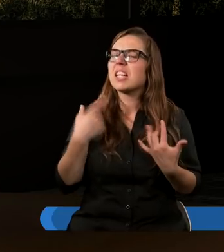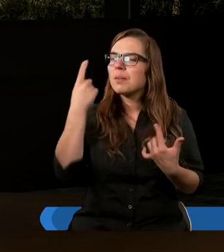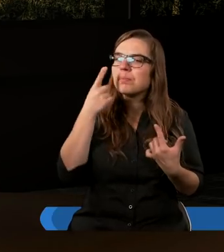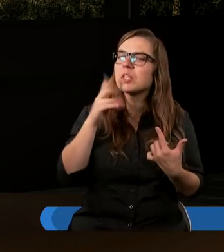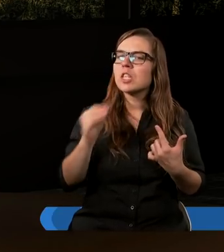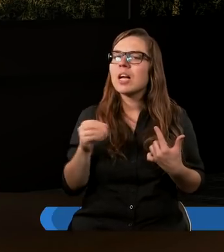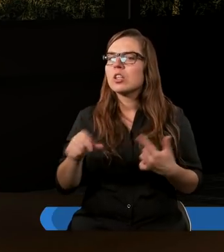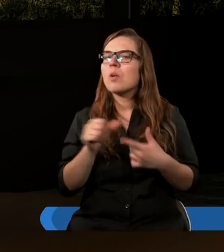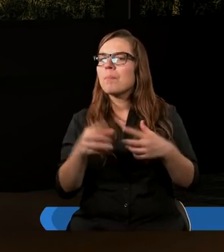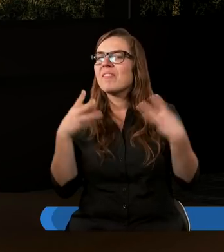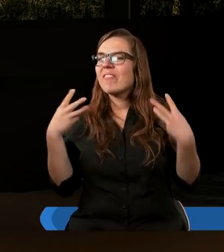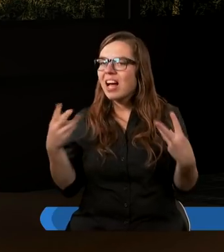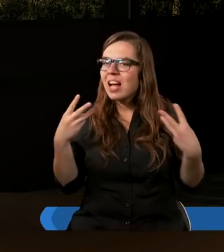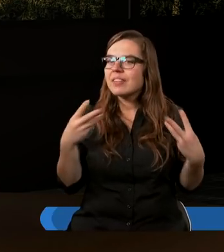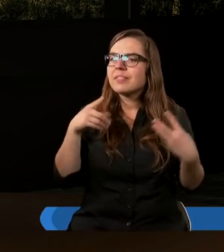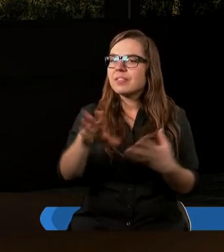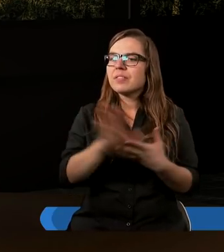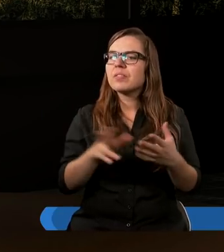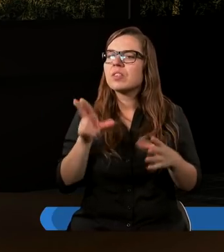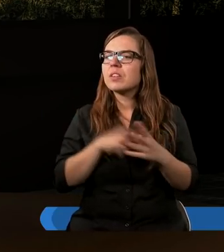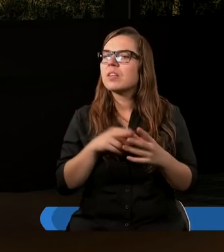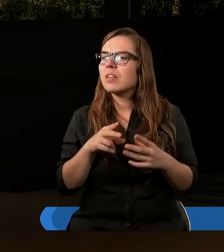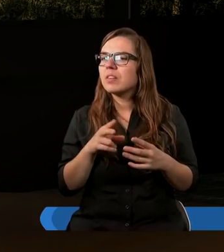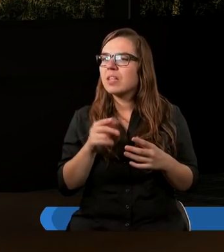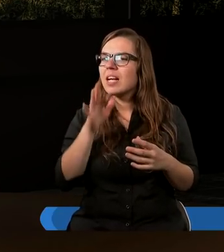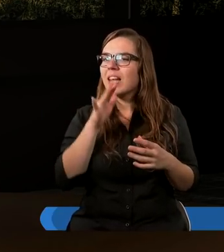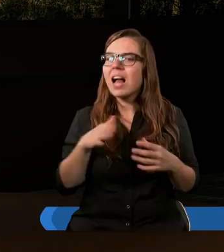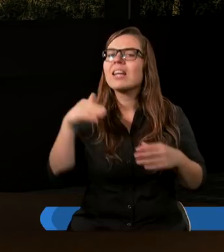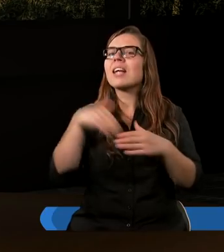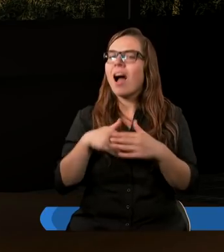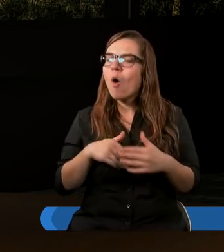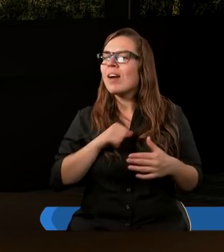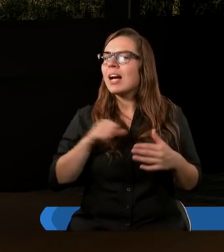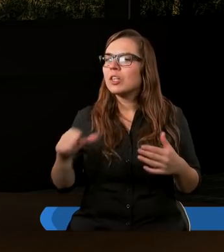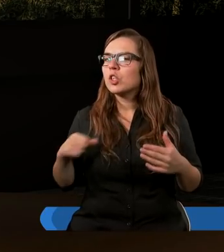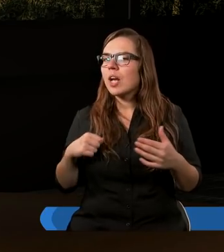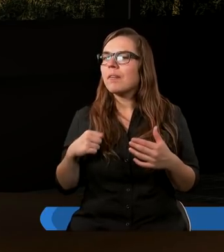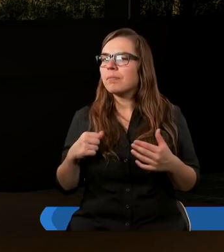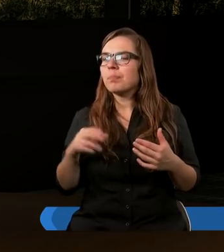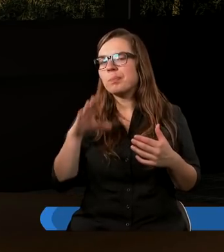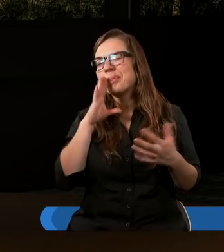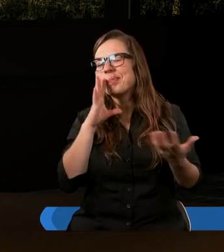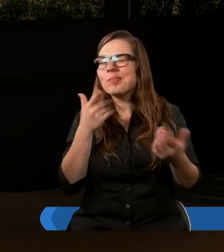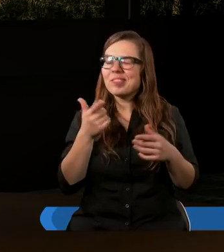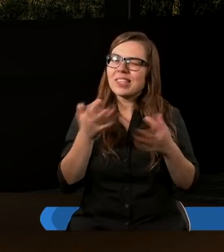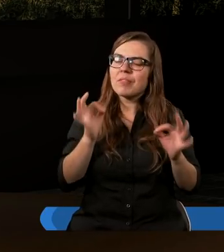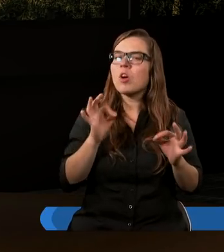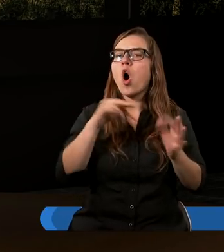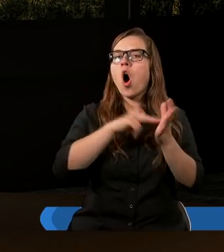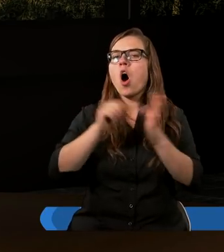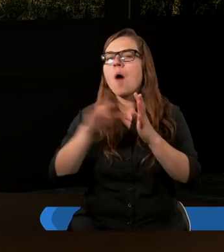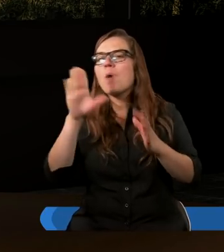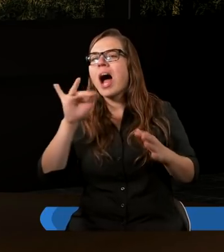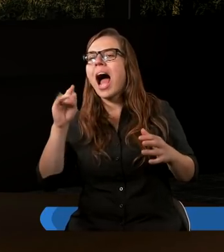są bardzo ważne, istotne przedstawiając właśnie w jaki sposób Izraelici zachowali się odchodząc od Boga